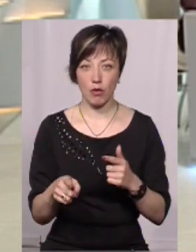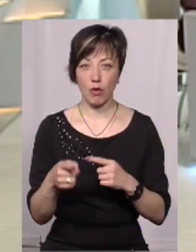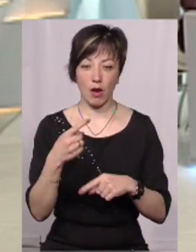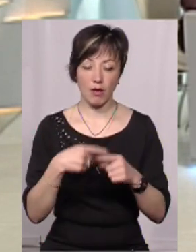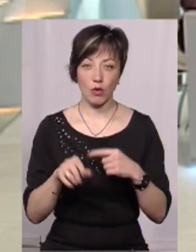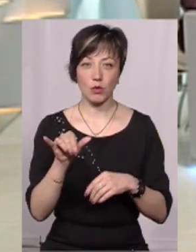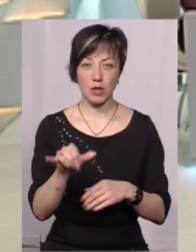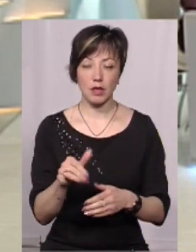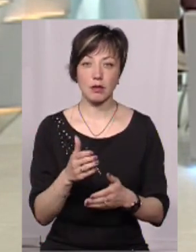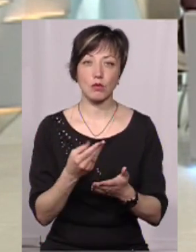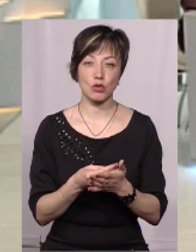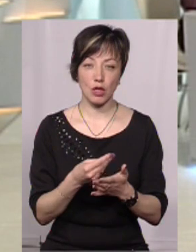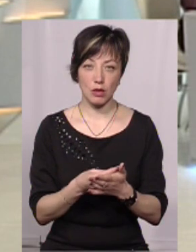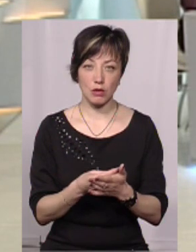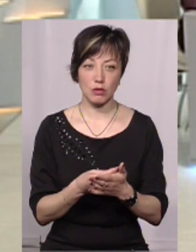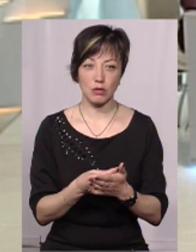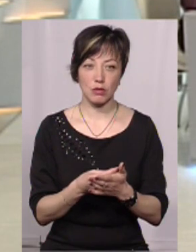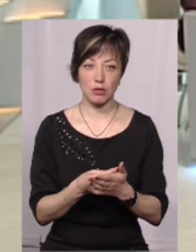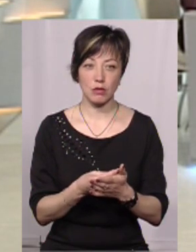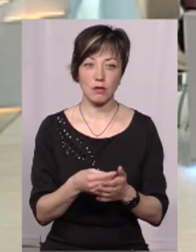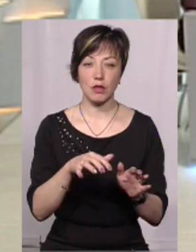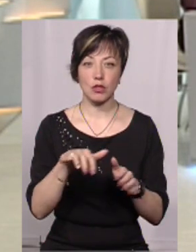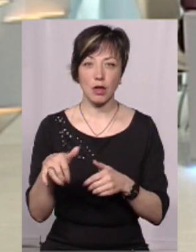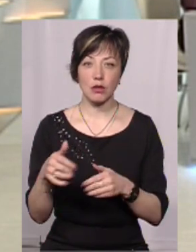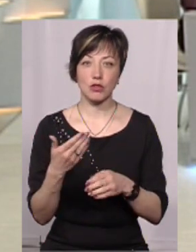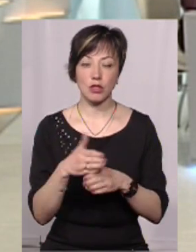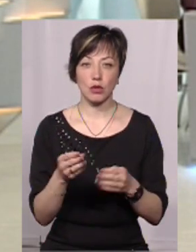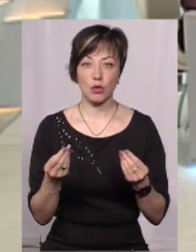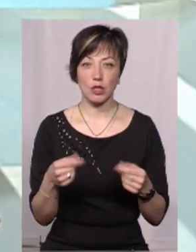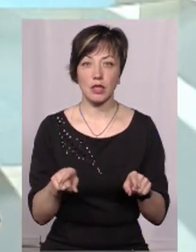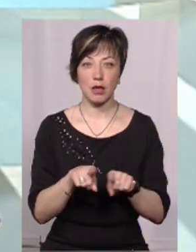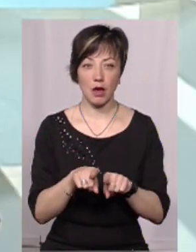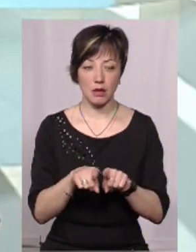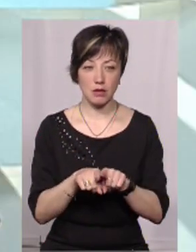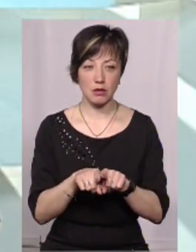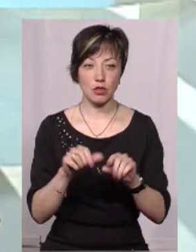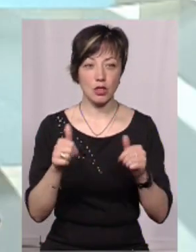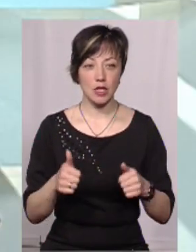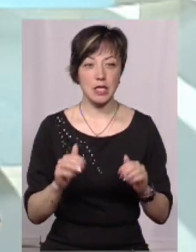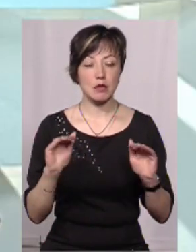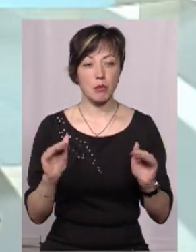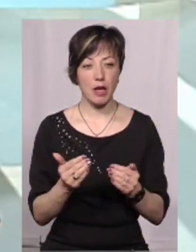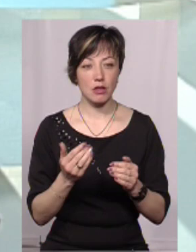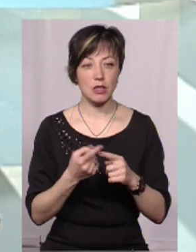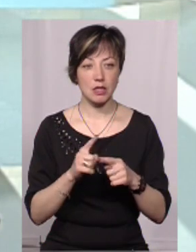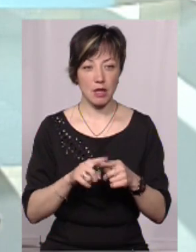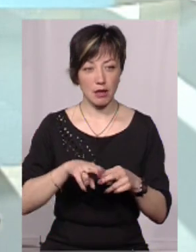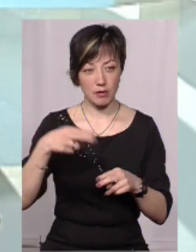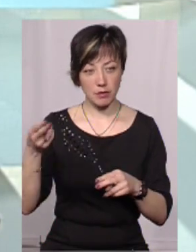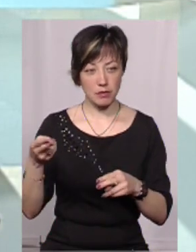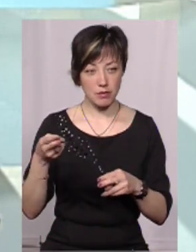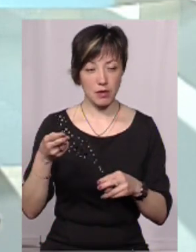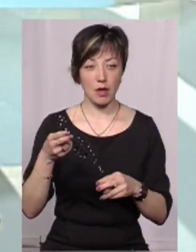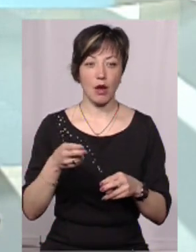реверсні. Тобто, в них з бюджету прямо таки вилучають навіть частину коштів. Таким чином, зменшуючи цей реверс,